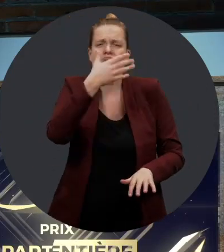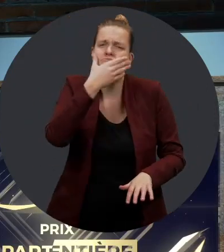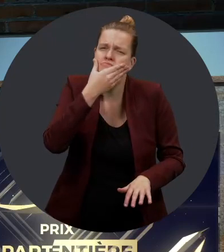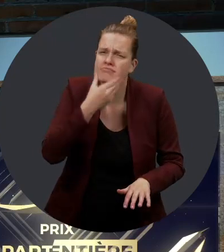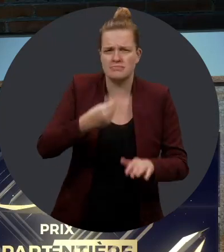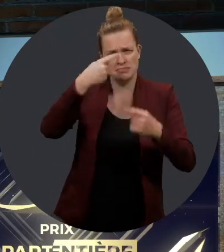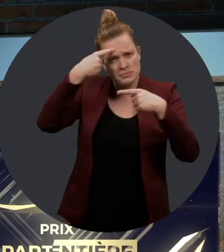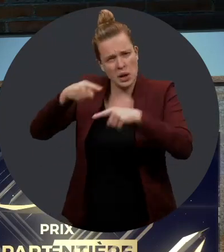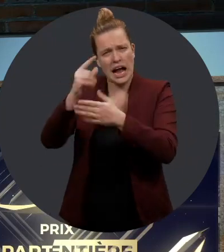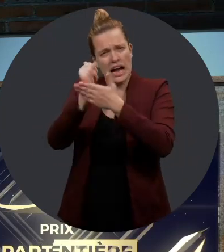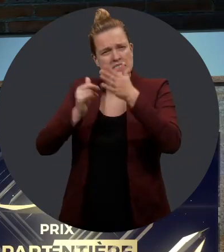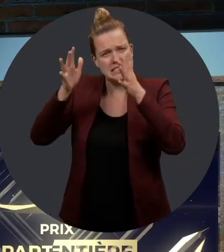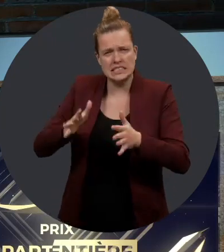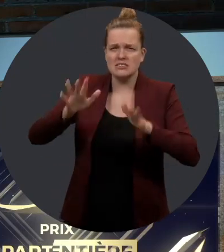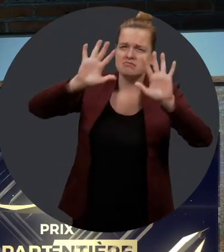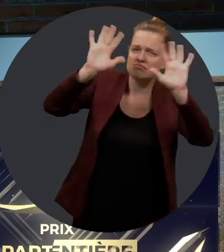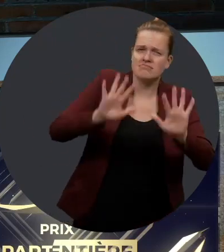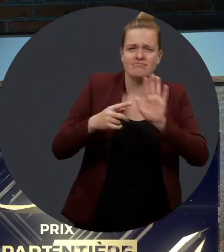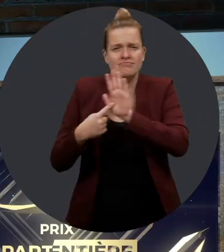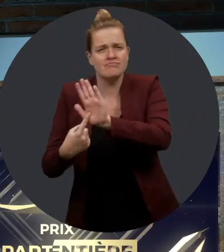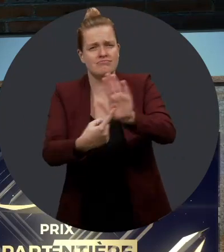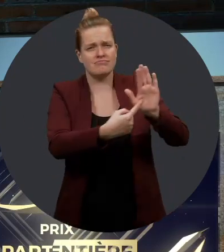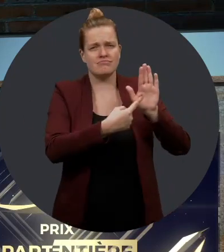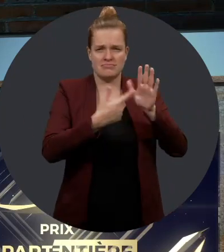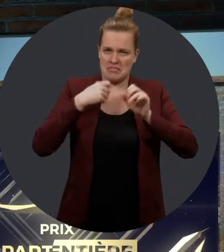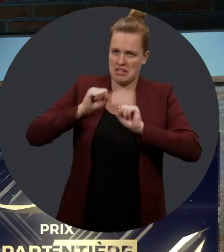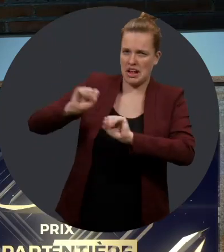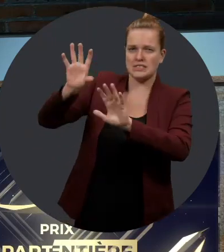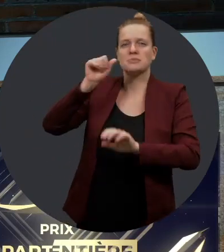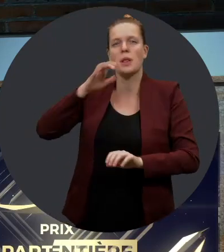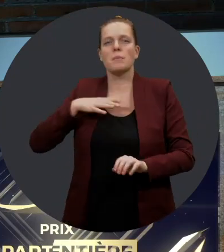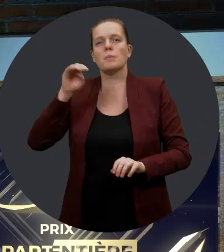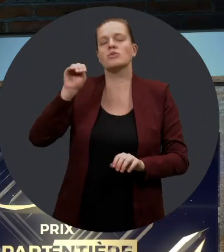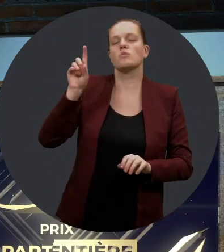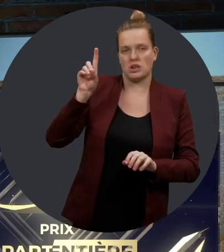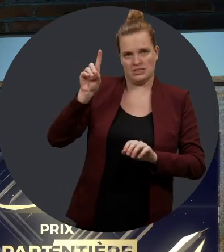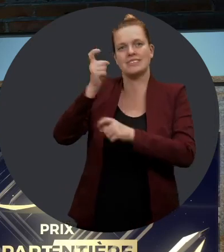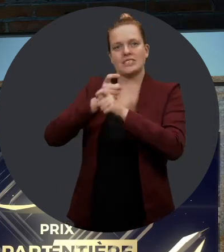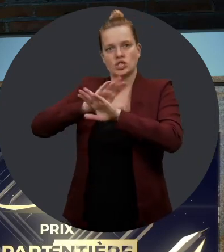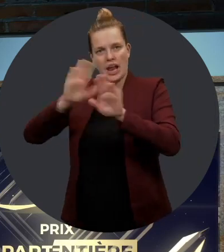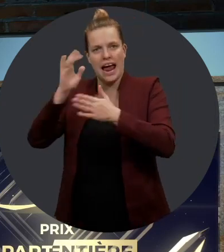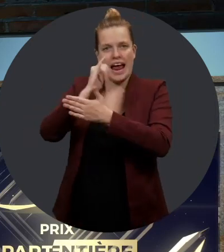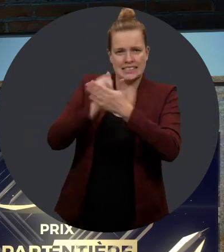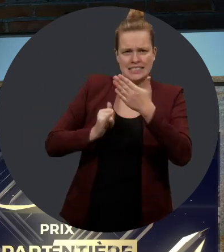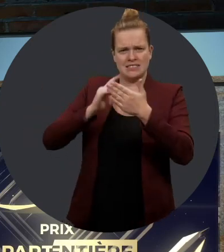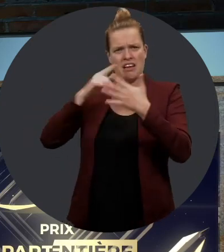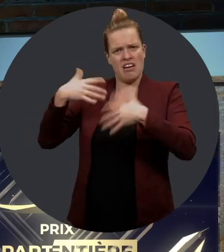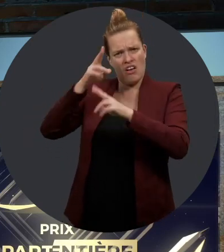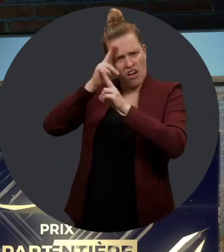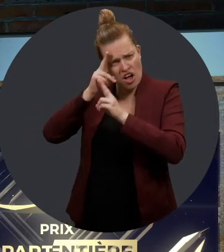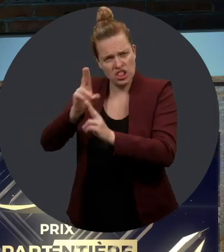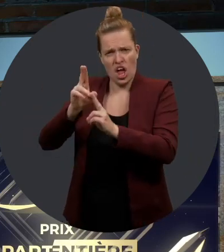cœur. Vous faites une belle place à ces artistes sur la scène culturelle. Je donne la parole à Maywen Desbois, la directrice générale et artistique,